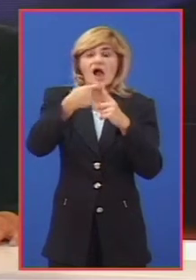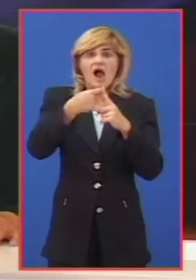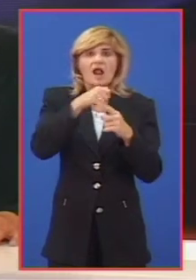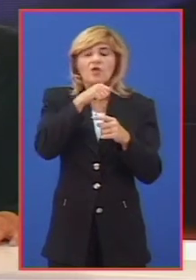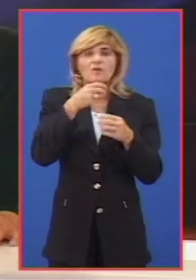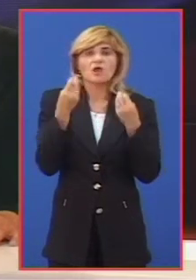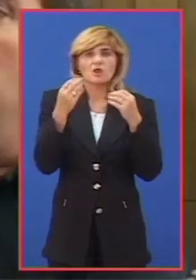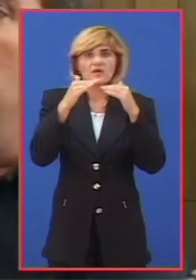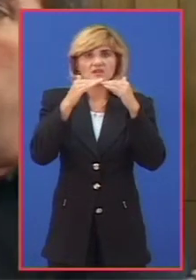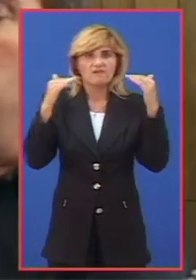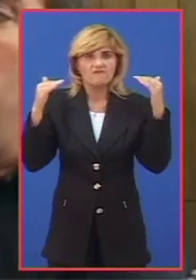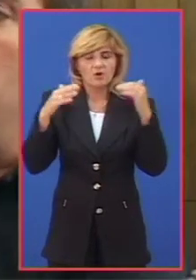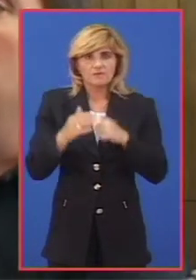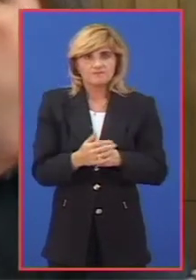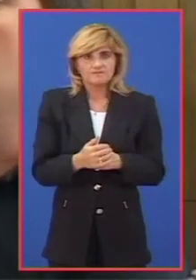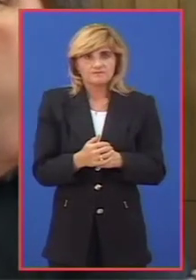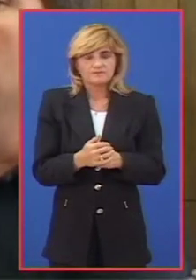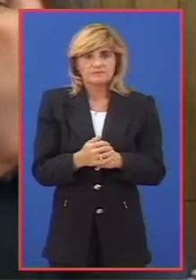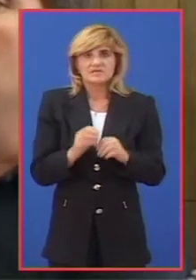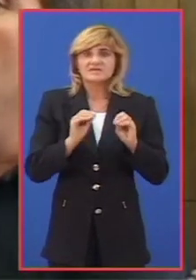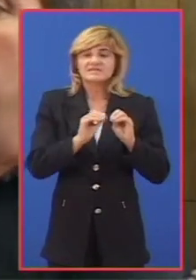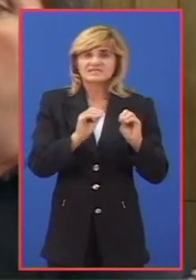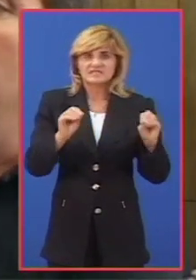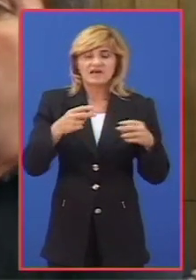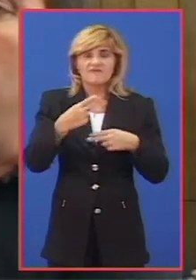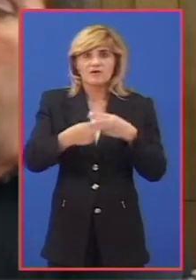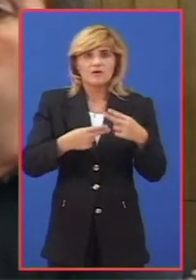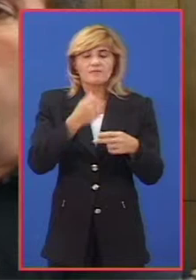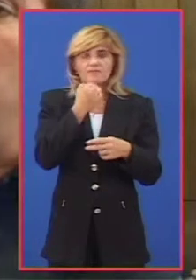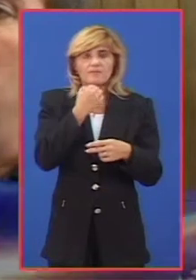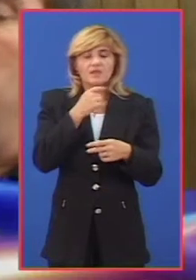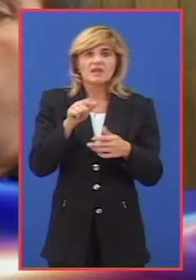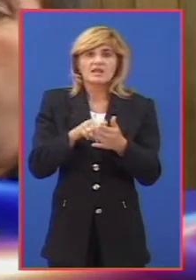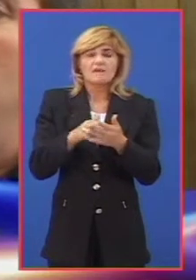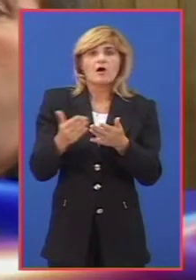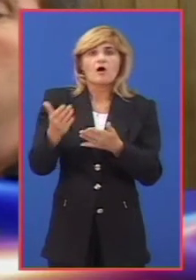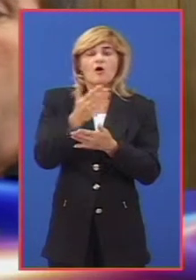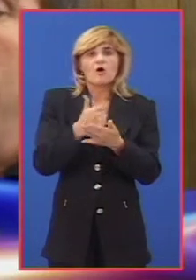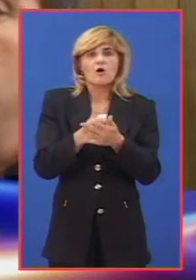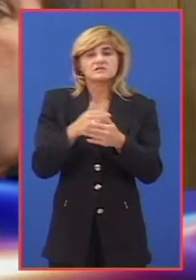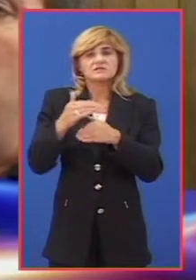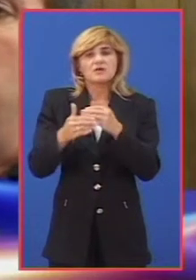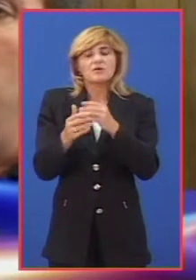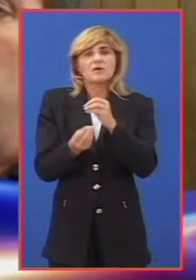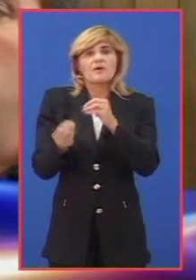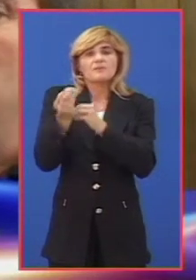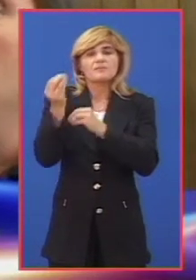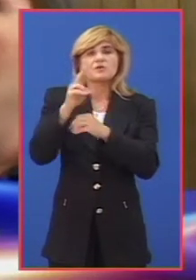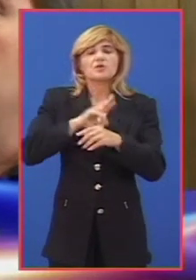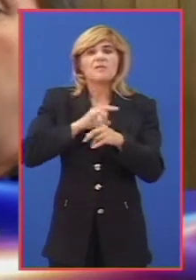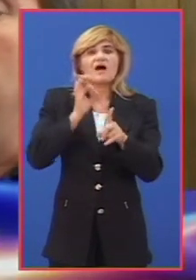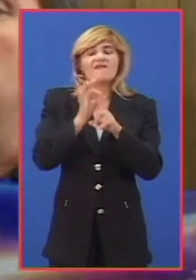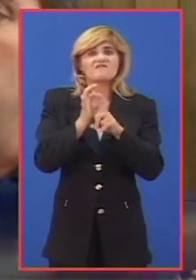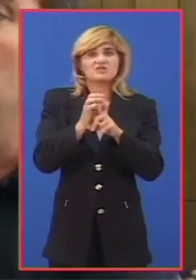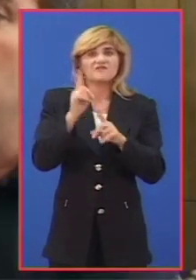odgovarajućim nivou. Savjet proizvodjačima je da upotrebljavaju kombinacije mineralnih džubriva sa povećanim sadržajem fosfora